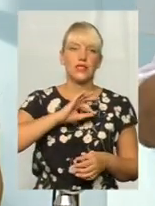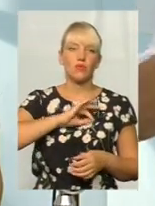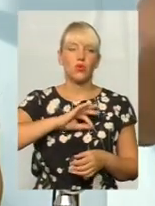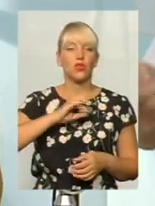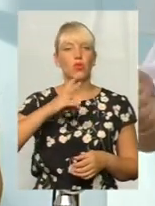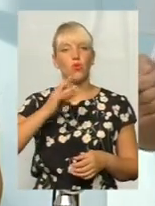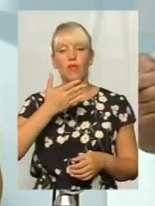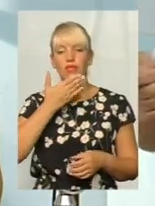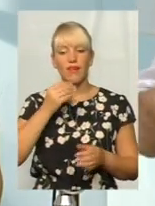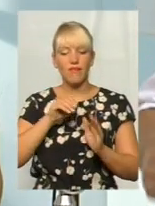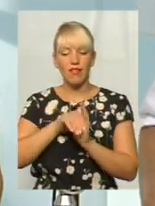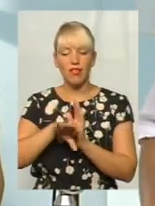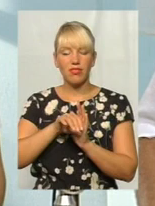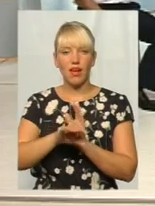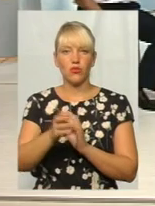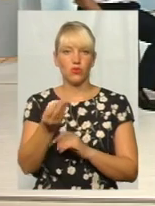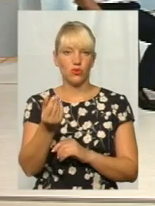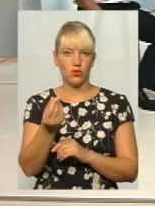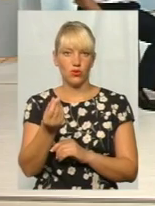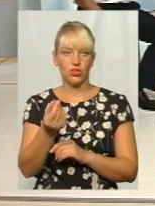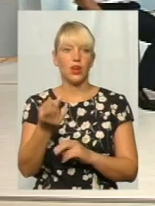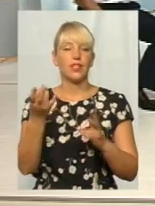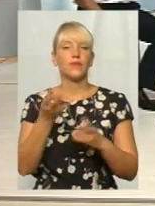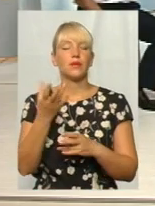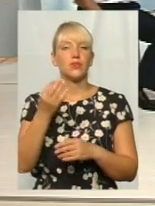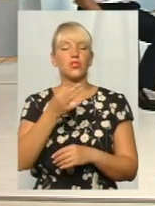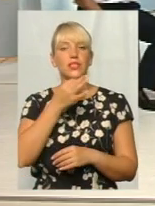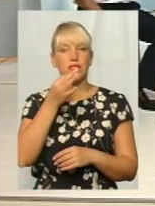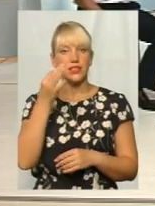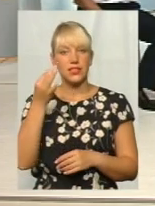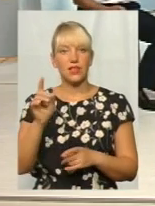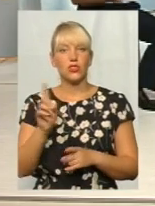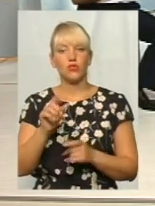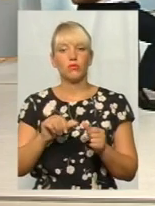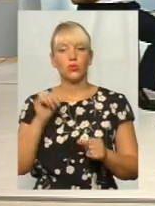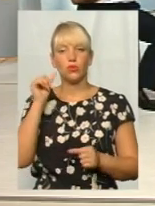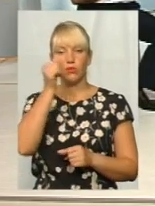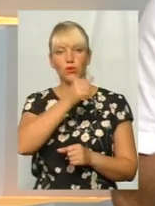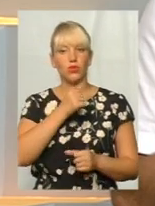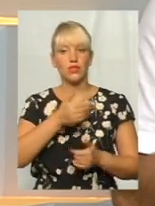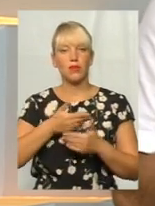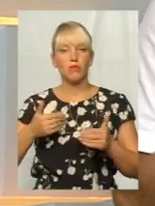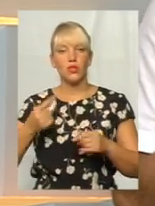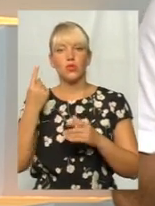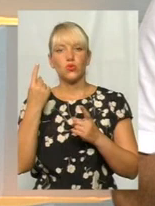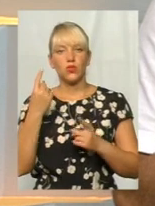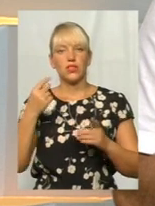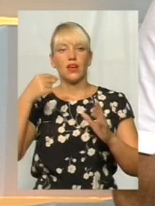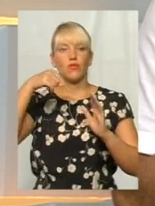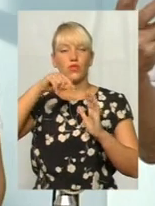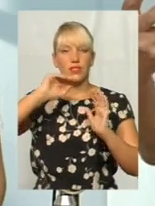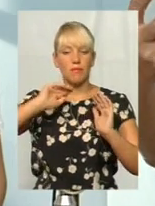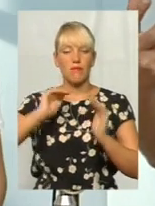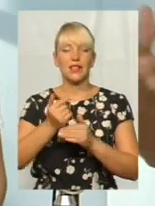Але не вкладають в розвиток. Це ще треба сказати, знаєте, що в минулому році ми суттєво зменшили єдиний соціальний